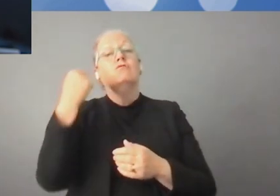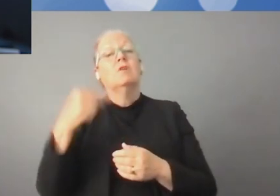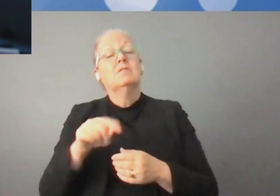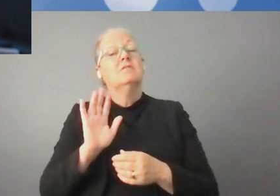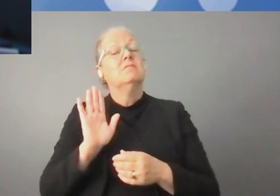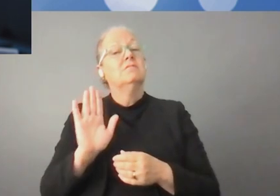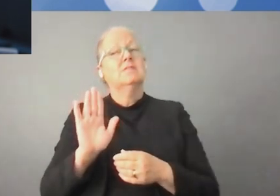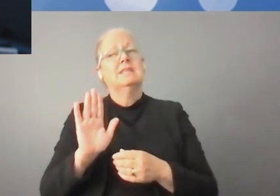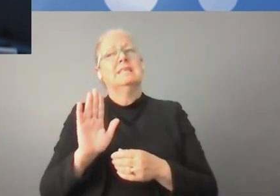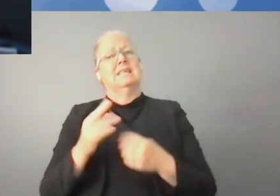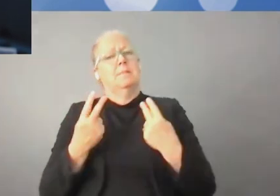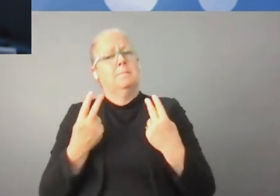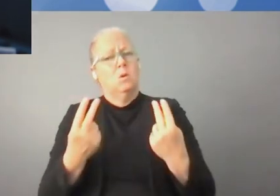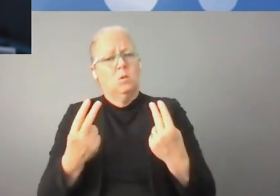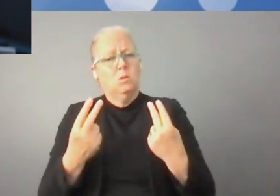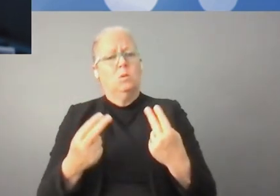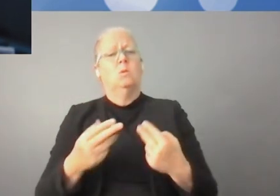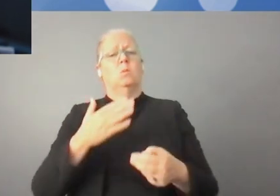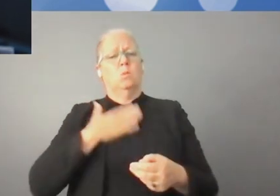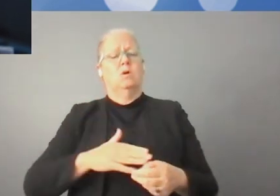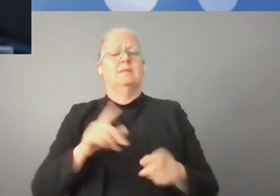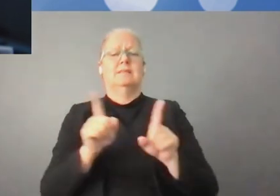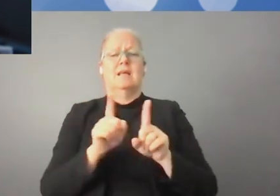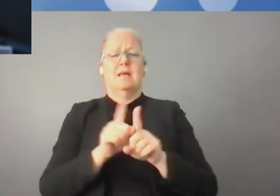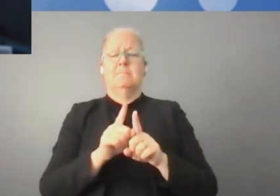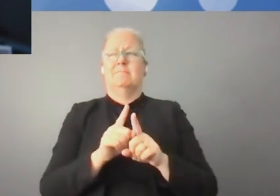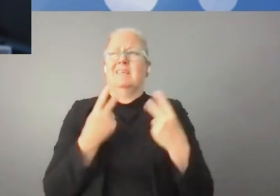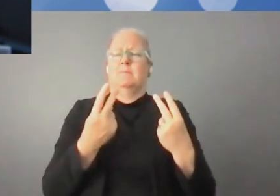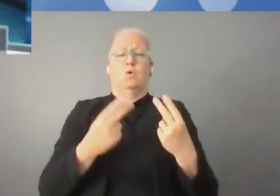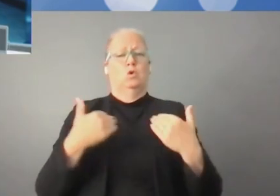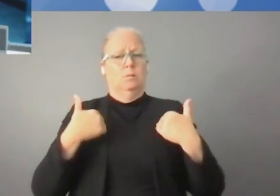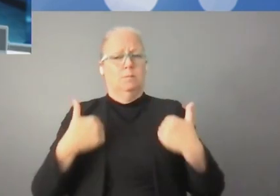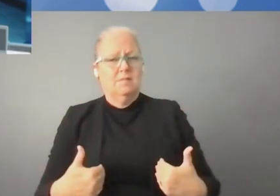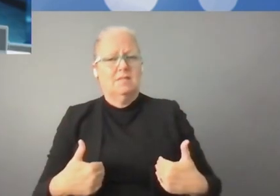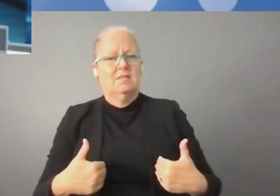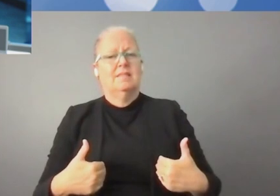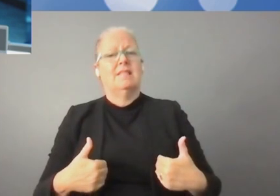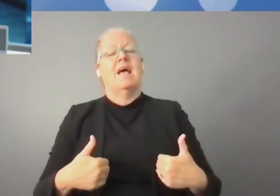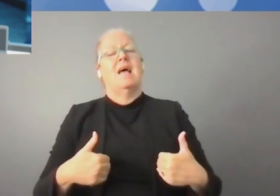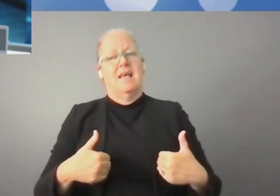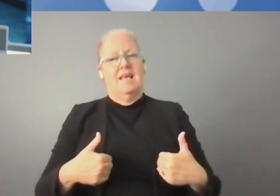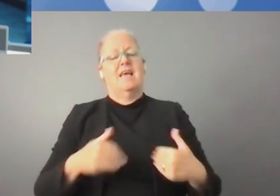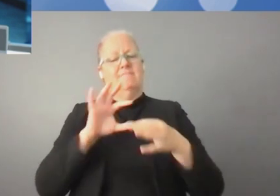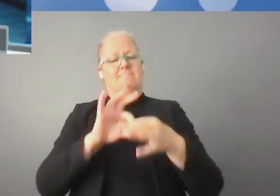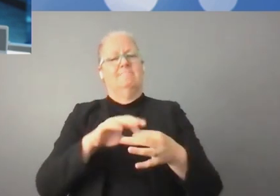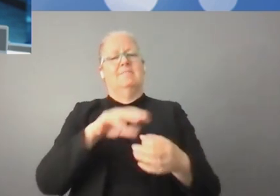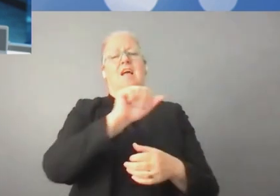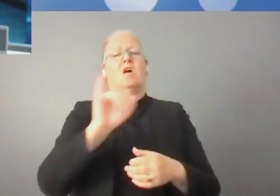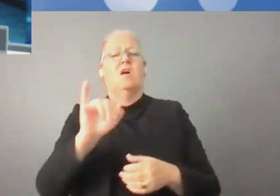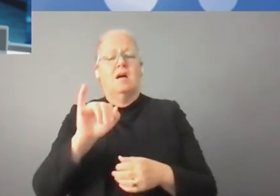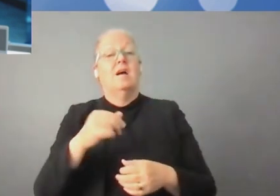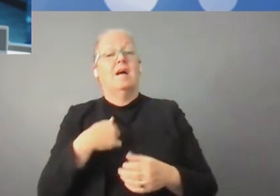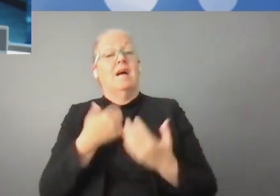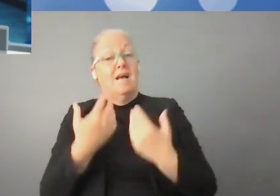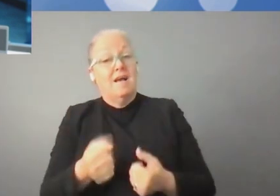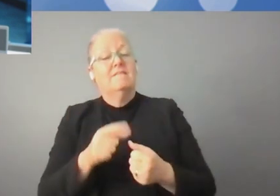évidemment très importantes ici aussi. Pour la Russie, le plus important, c'est de créer de l'intelligence artificielle qui placera l'homme au